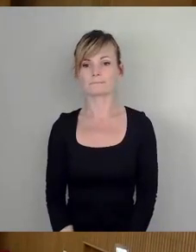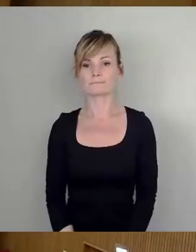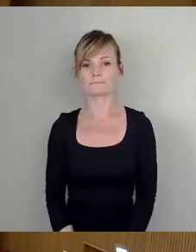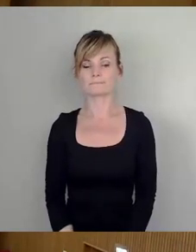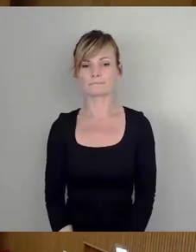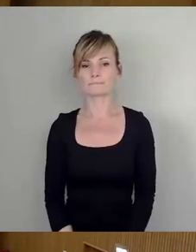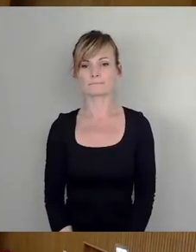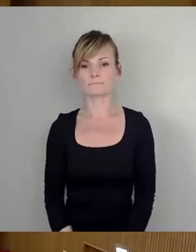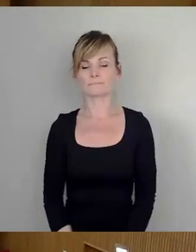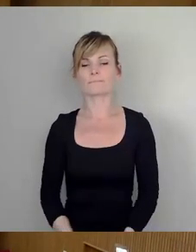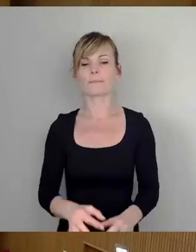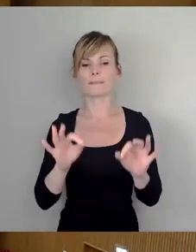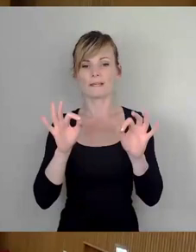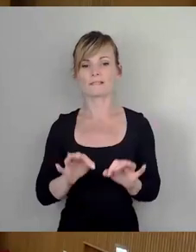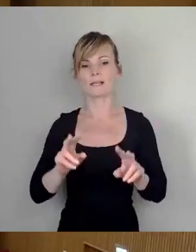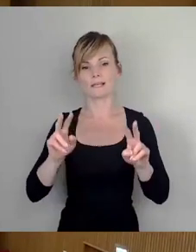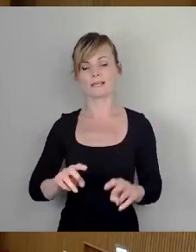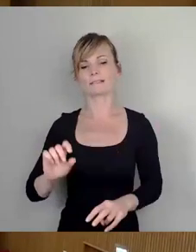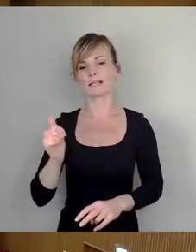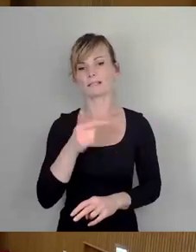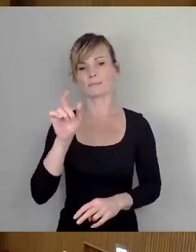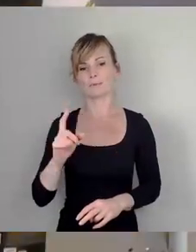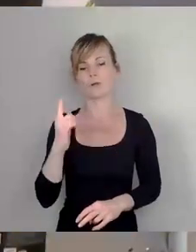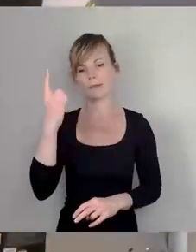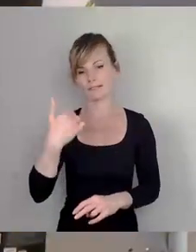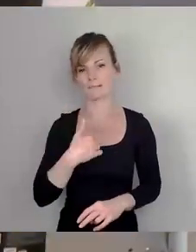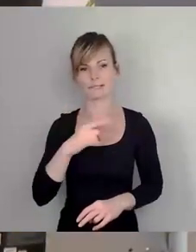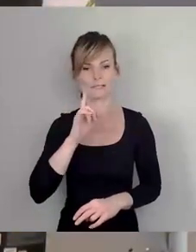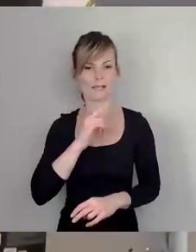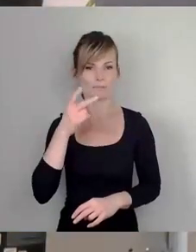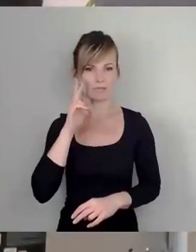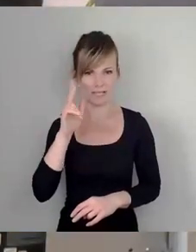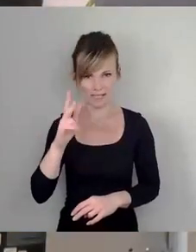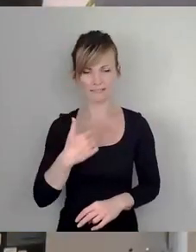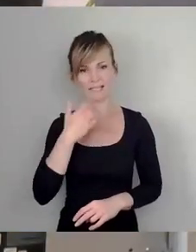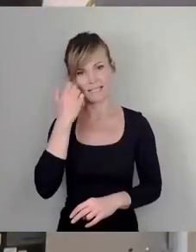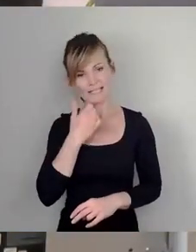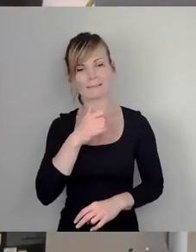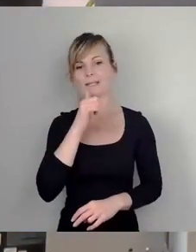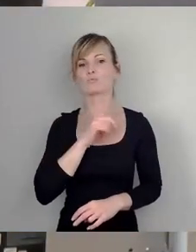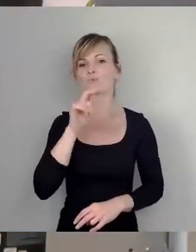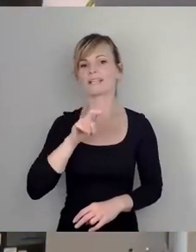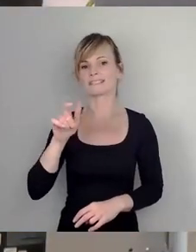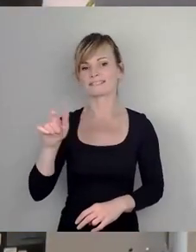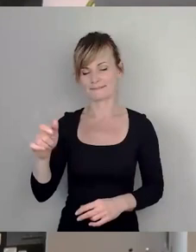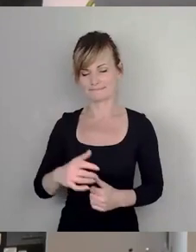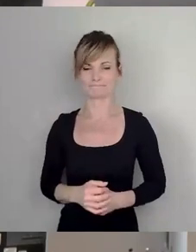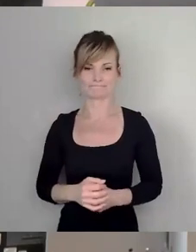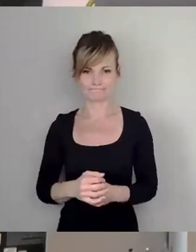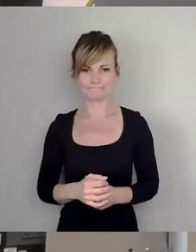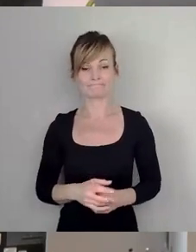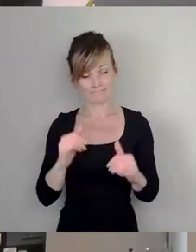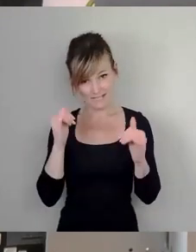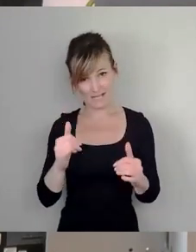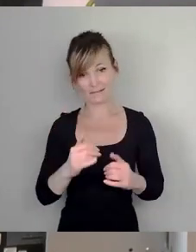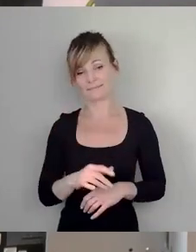Sehr geehrter erster Bürgermeister, meine Damen und Herren, liebe Jugend. Ja, DIE LINKE hat